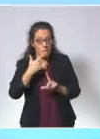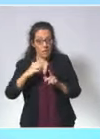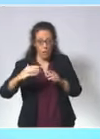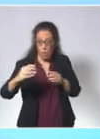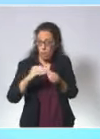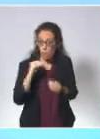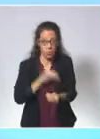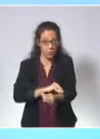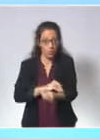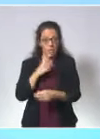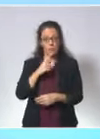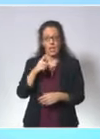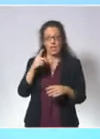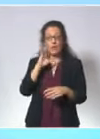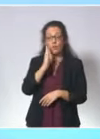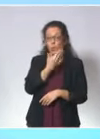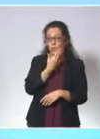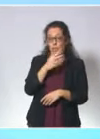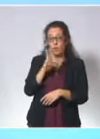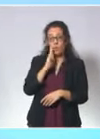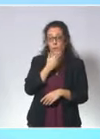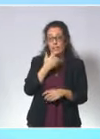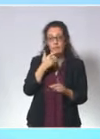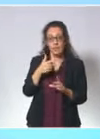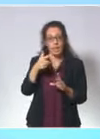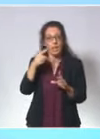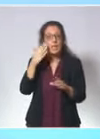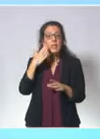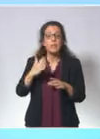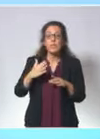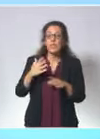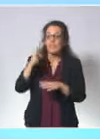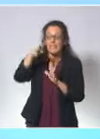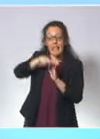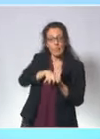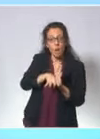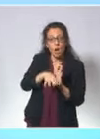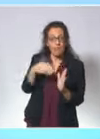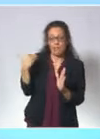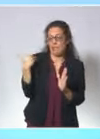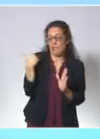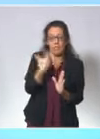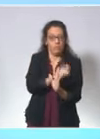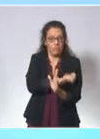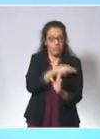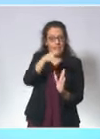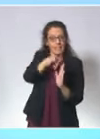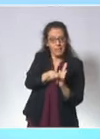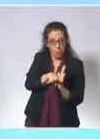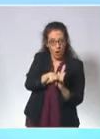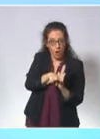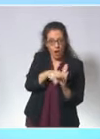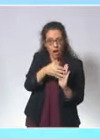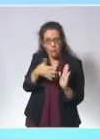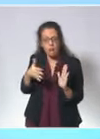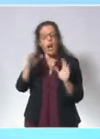ce rappel sera possible dès que l'on aura passé le délai de quatre mois par rapport à la précédente injection